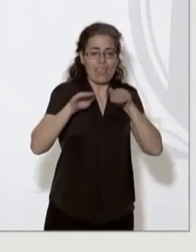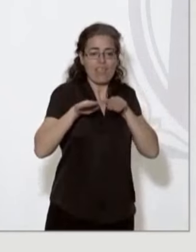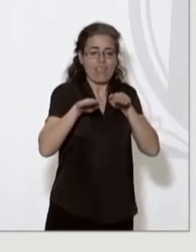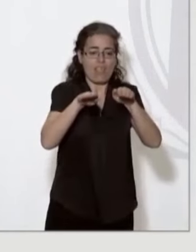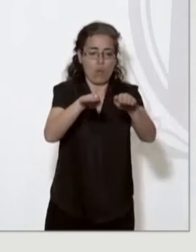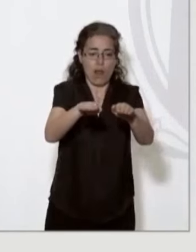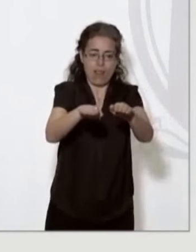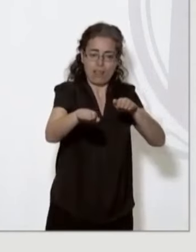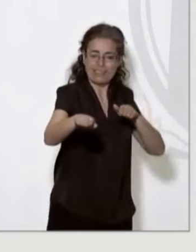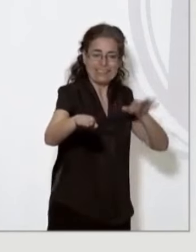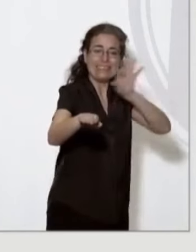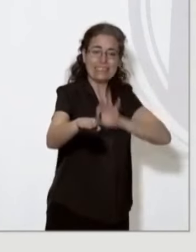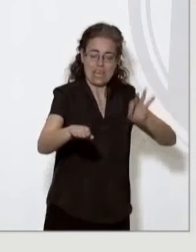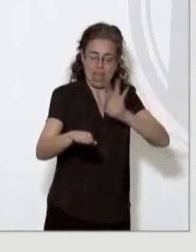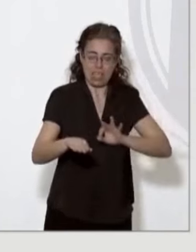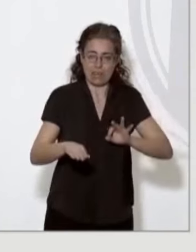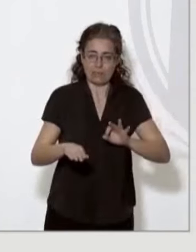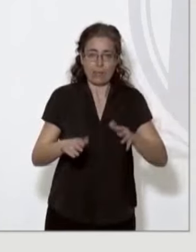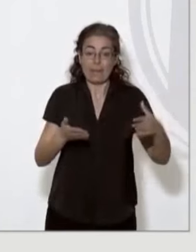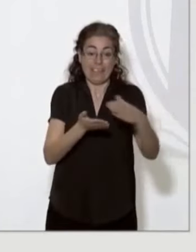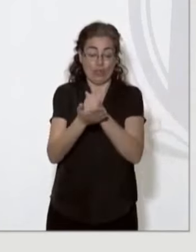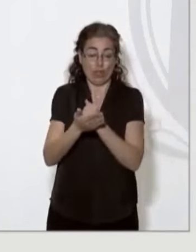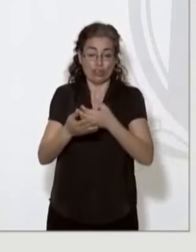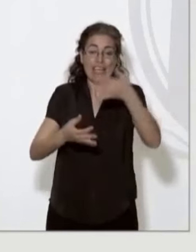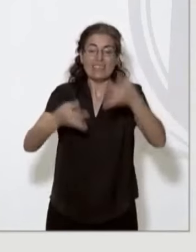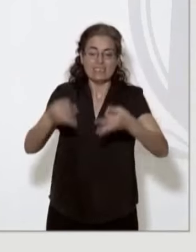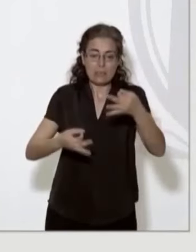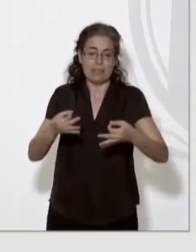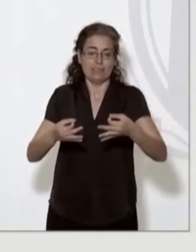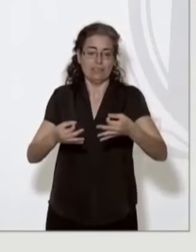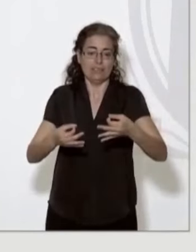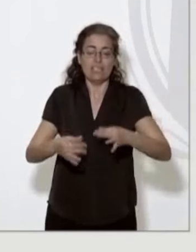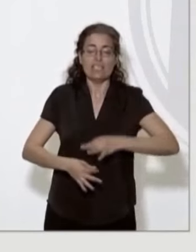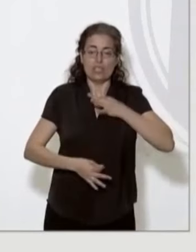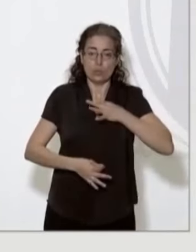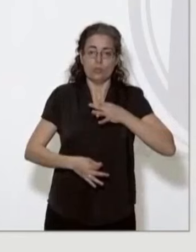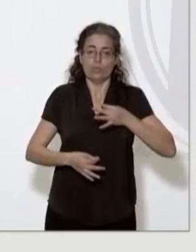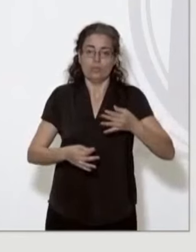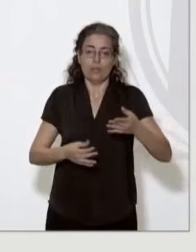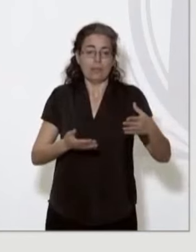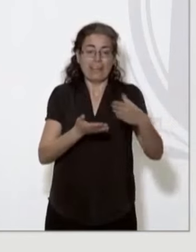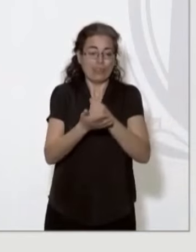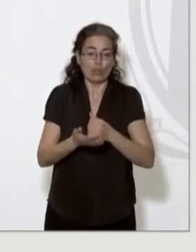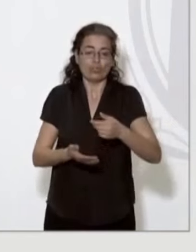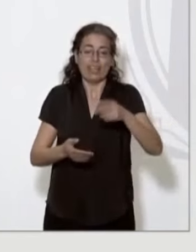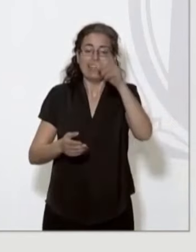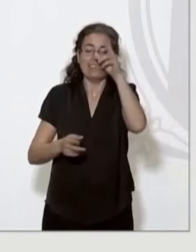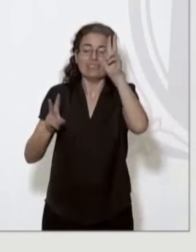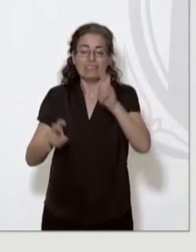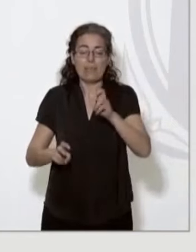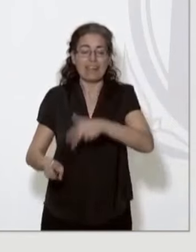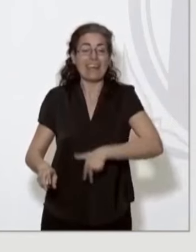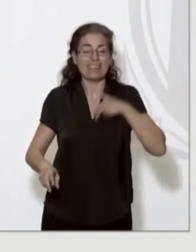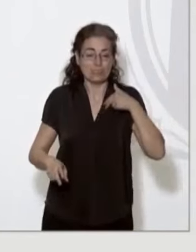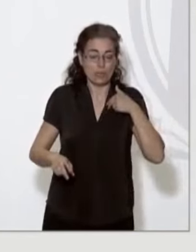nivell de drets civils i polítics, perquè tothom sigui igual de lliure. I a nivell de drets nacionals, perquè Catalunya